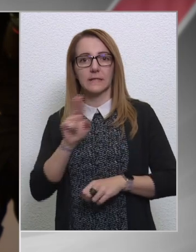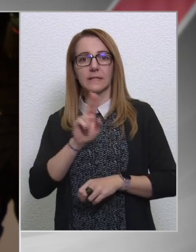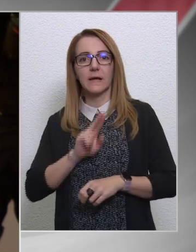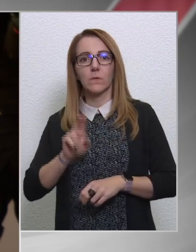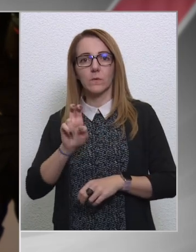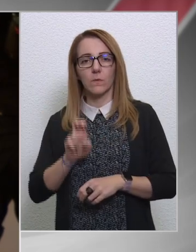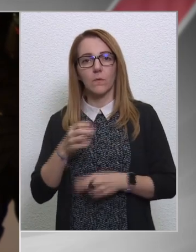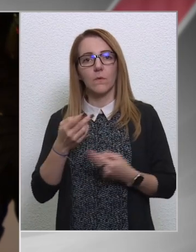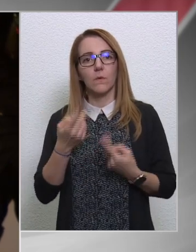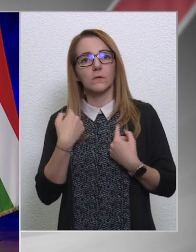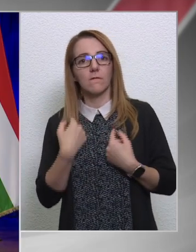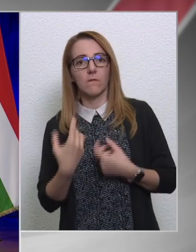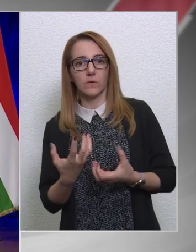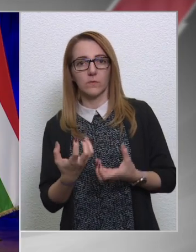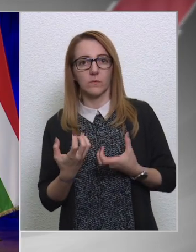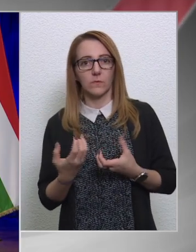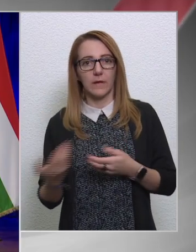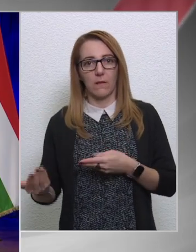Honnét fogjuk ezt elővenni?